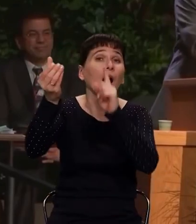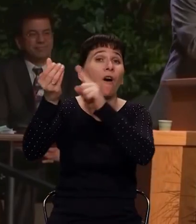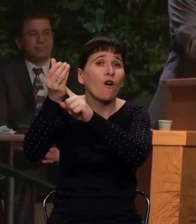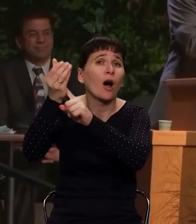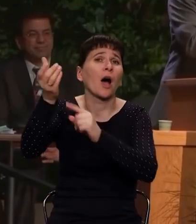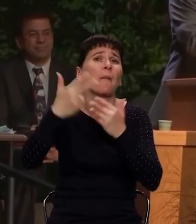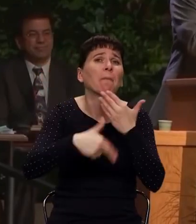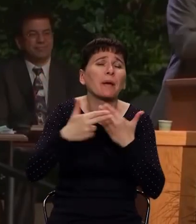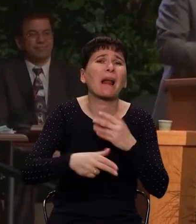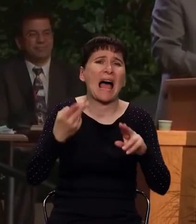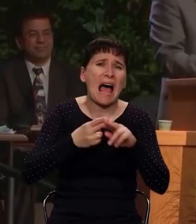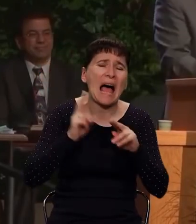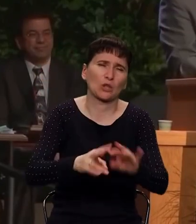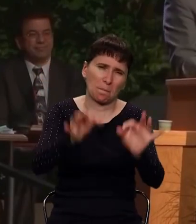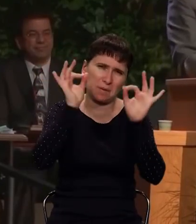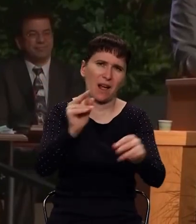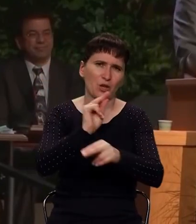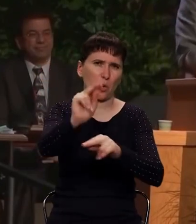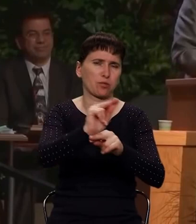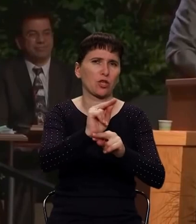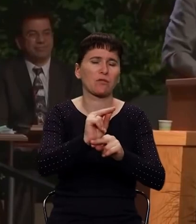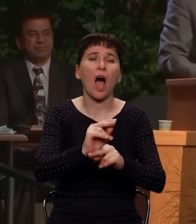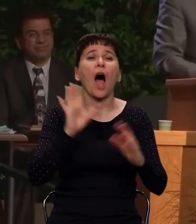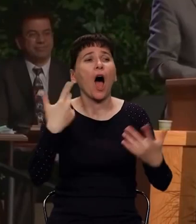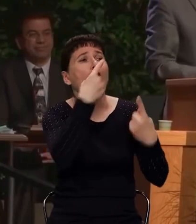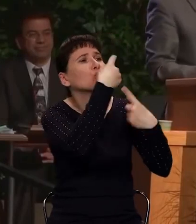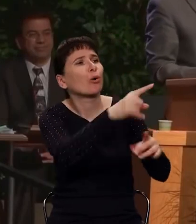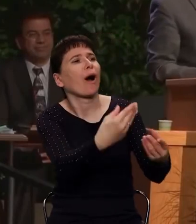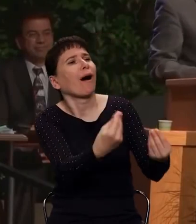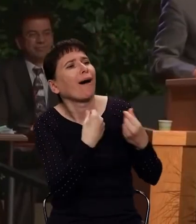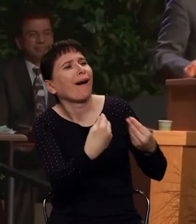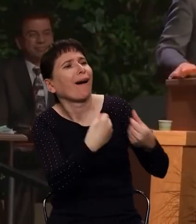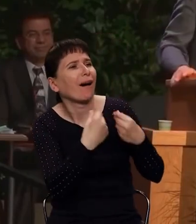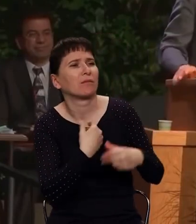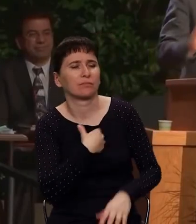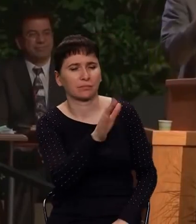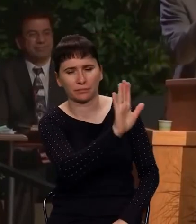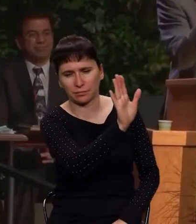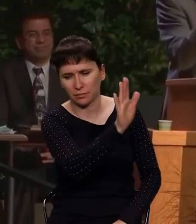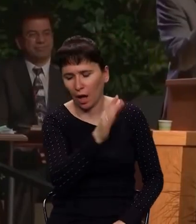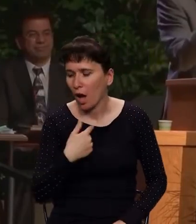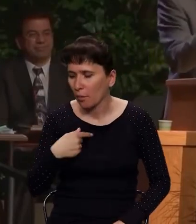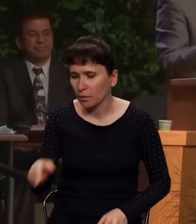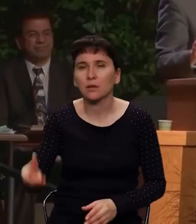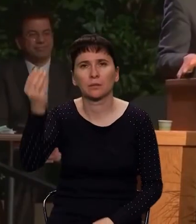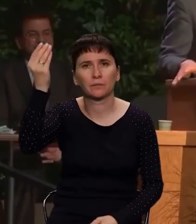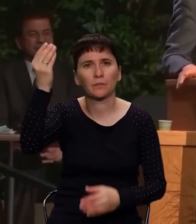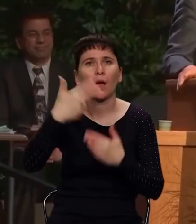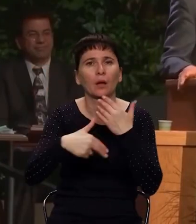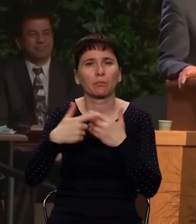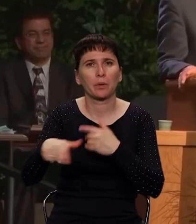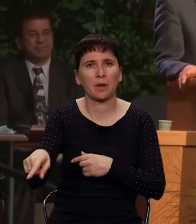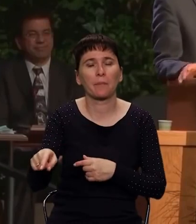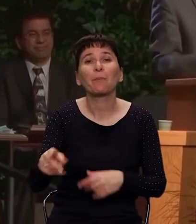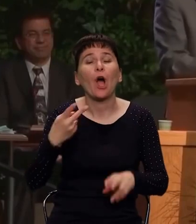в Божьем Слове, и если кто-то что-то будет говорить вам не то, говорит, браток, не надо нам, ты что-то начитался, ты где-то